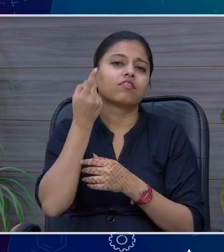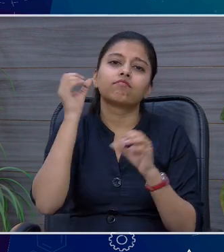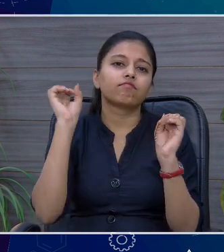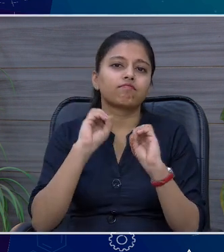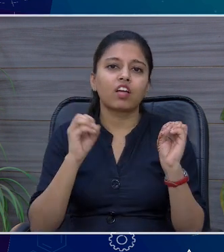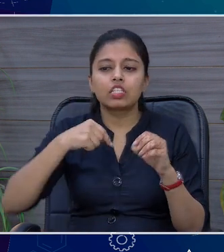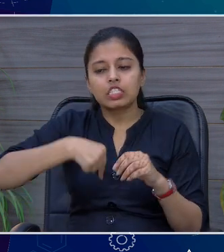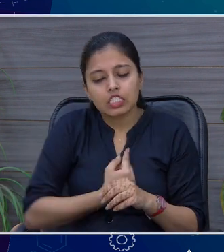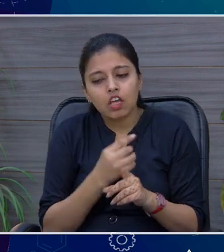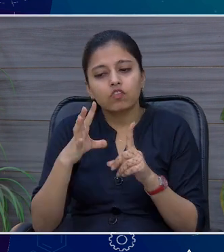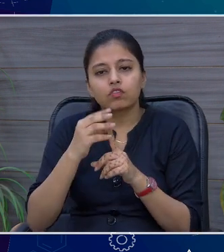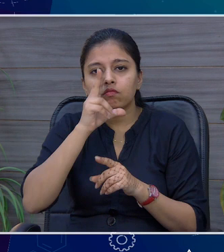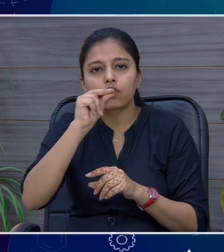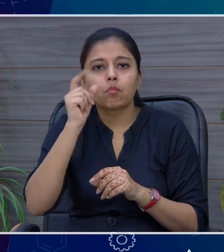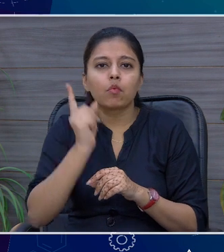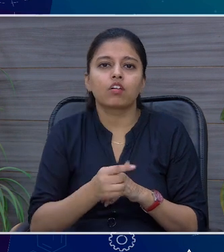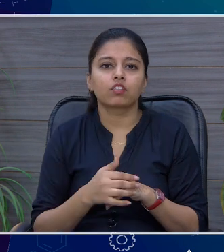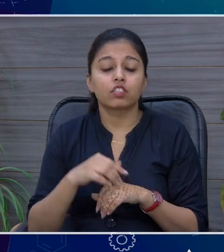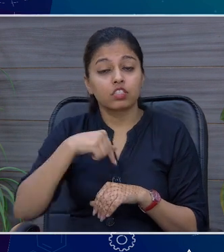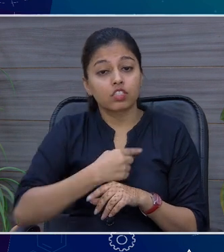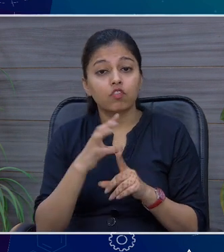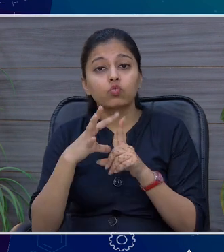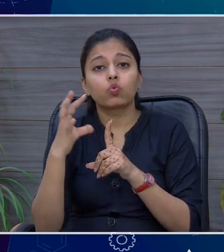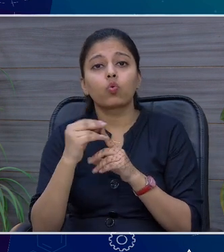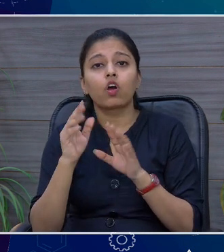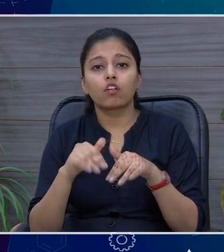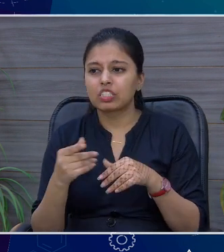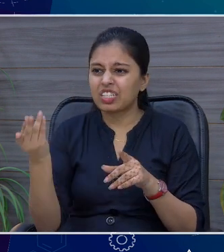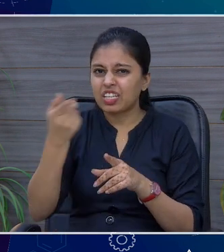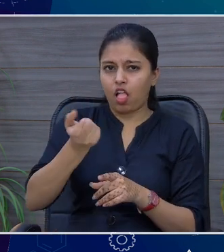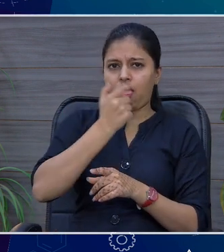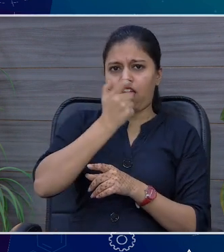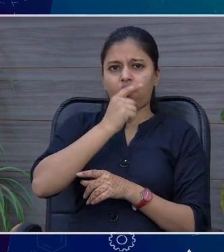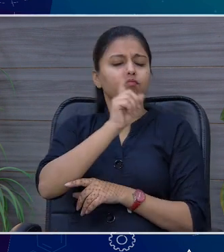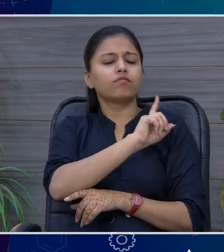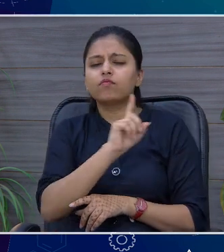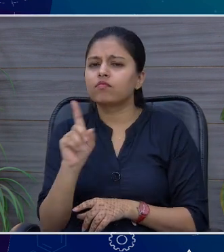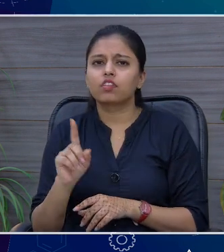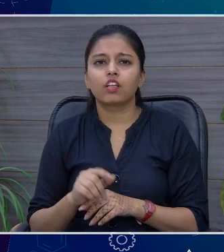कहनी पड़ेगी घ्याँ पाटना आपकी आप लोग आपको बजाग बनाएं तो हमें